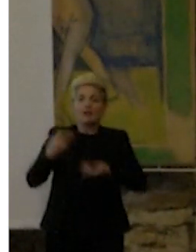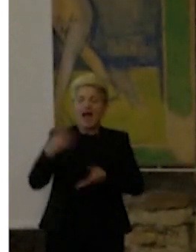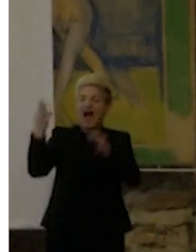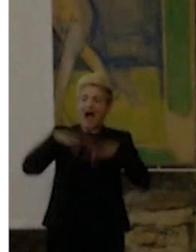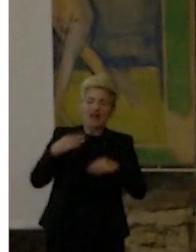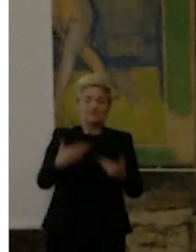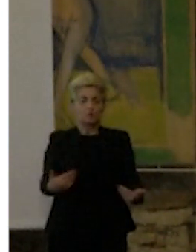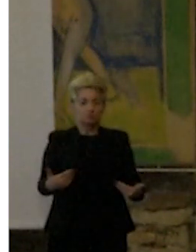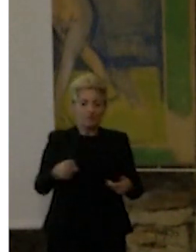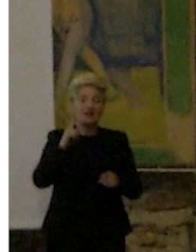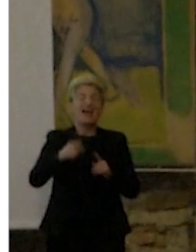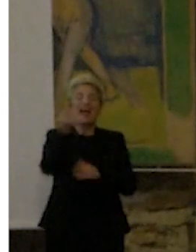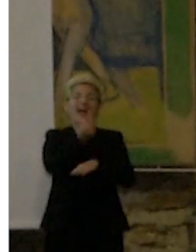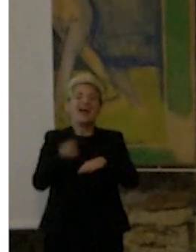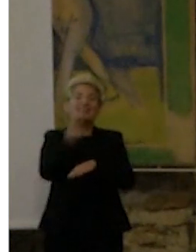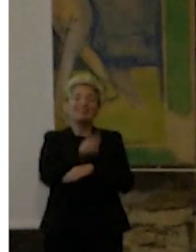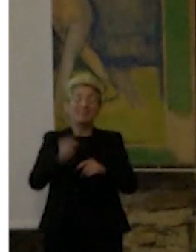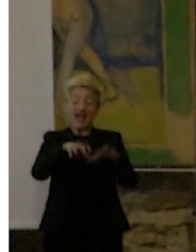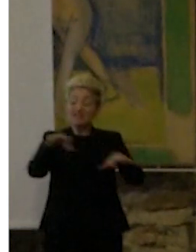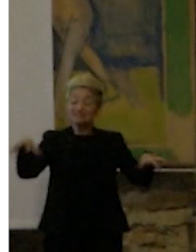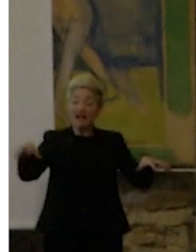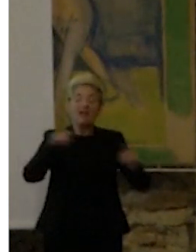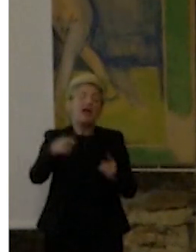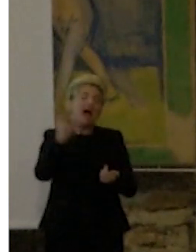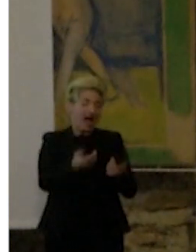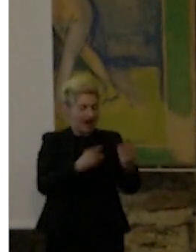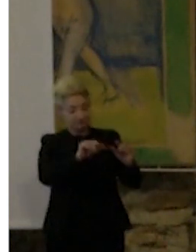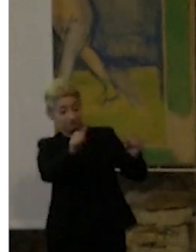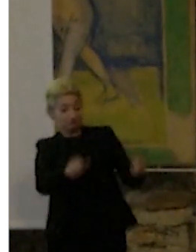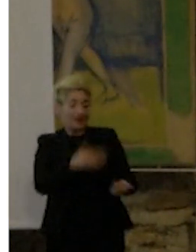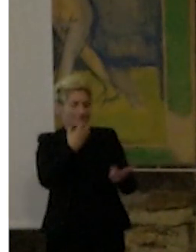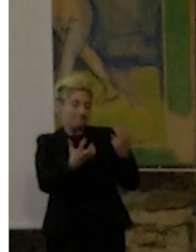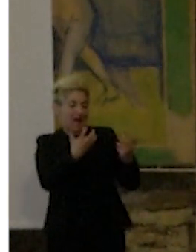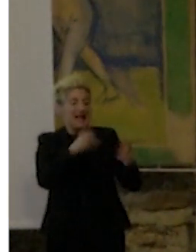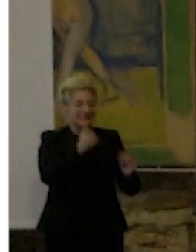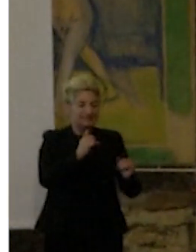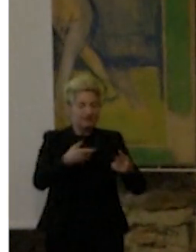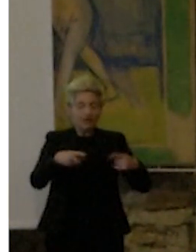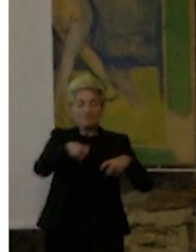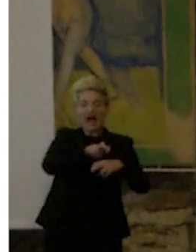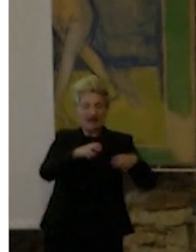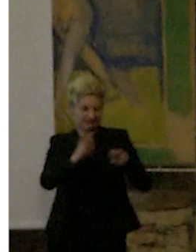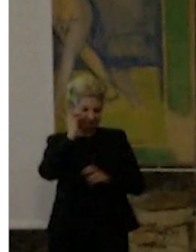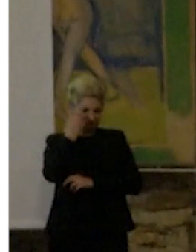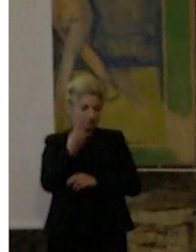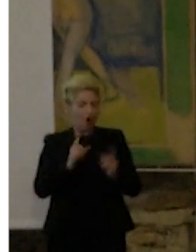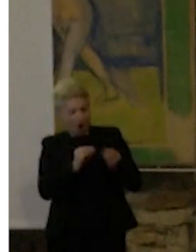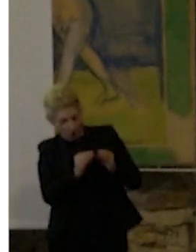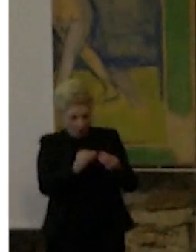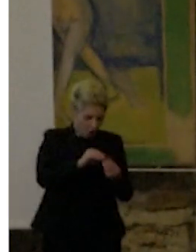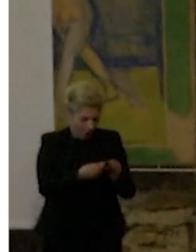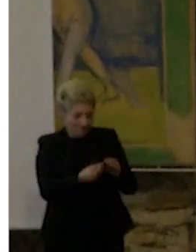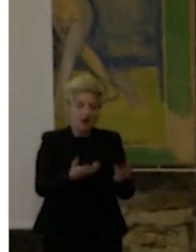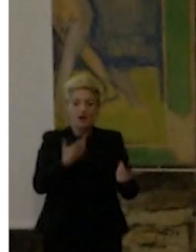che fa le cose strane. Sì, è bella quella cosa, ma preferisco l'oggetto normale perché quello di design è fatto male, fatto strano, non lo riesco a